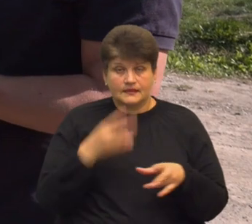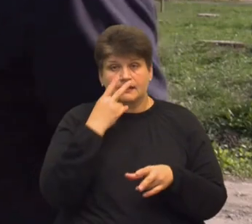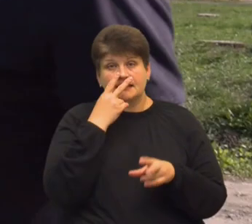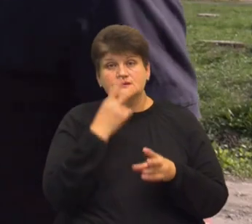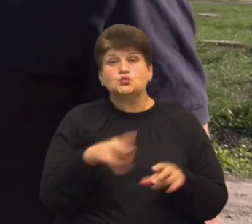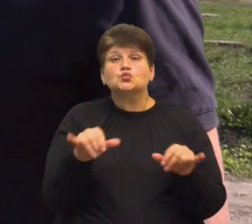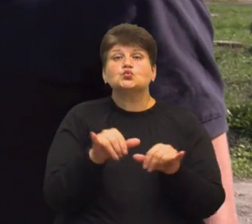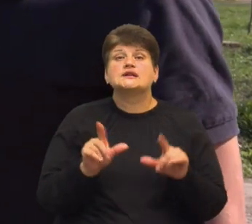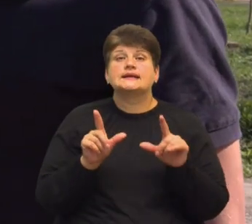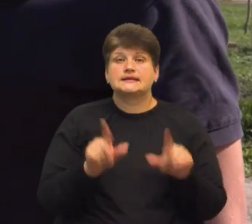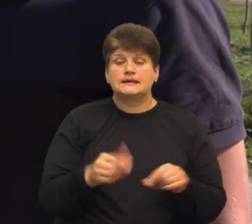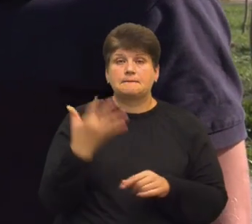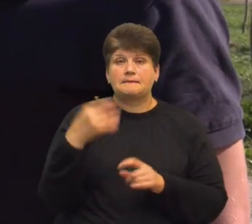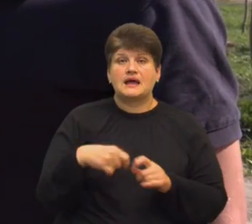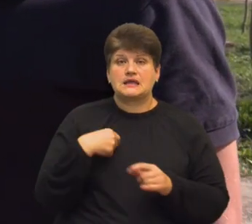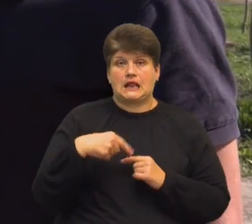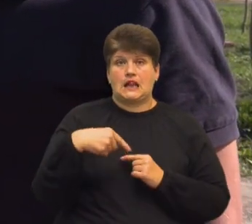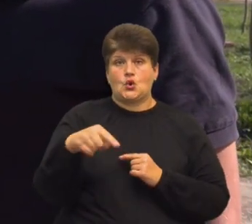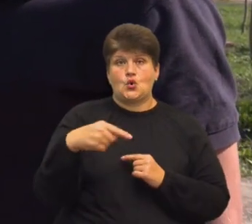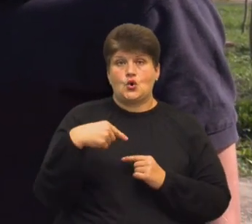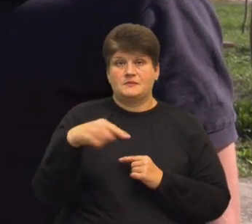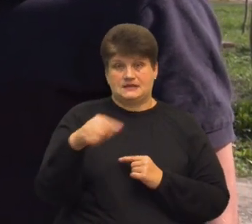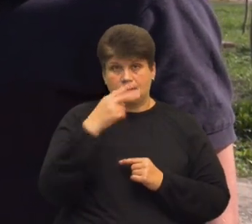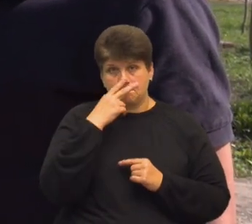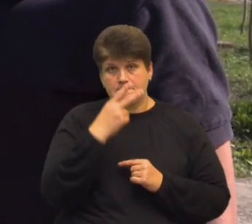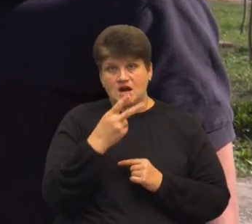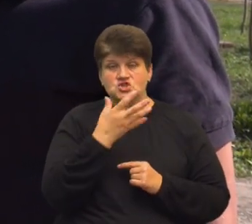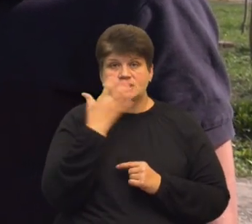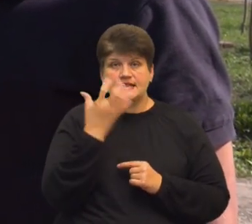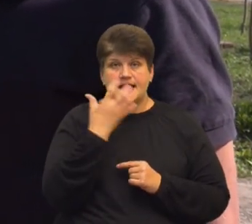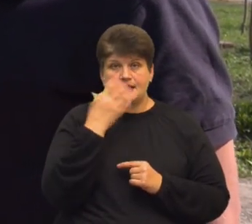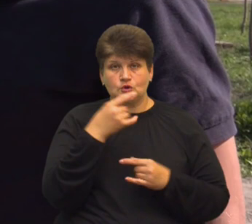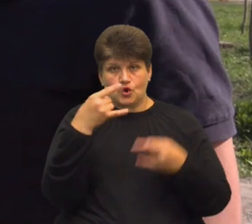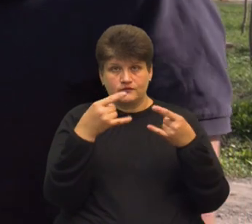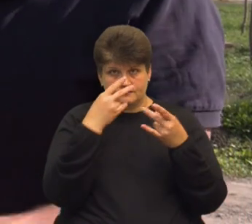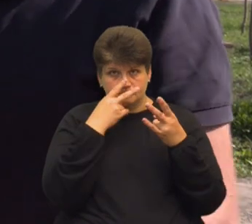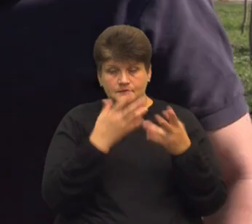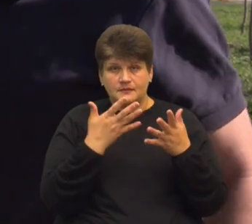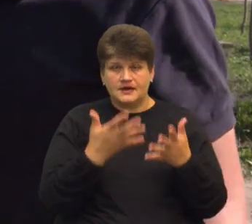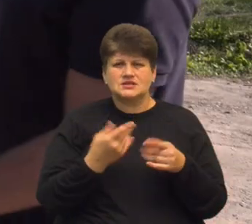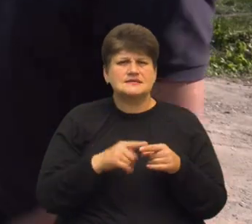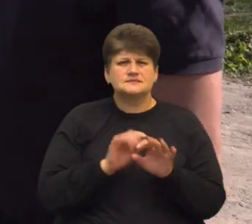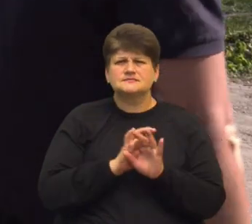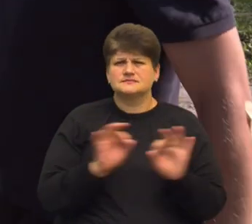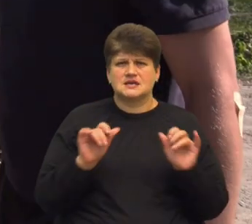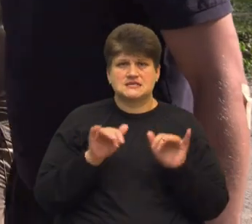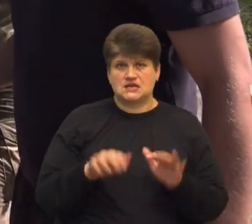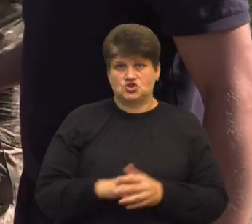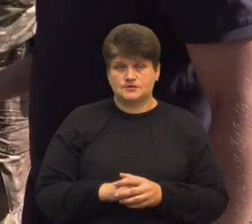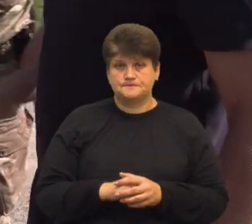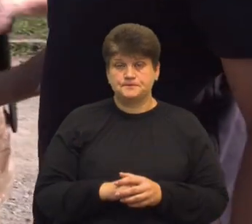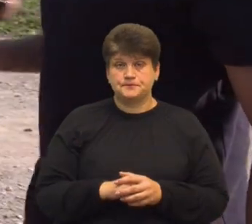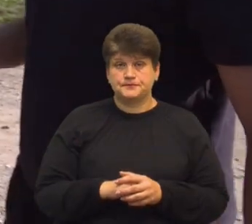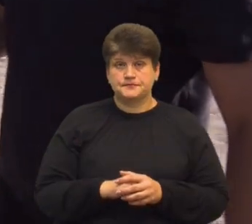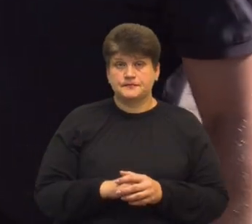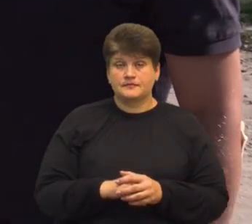куди вони їдуть. П'ять кілометрів воно бачить тепловізор, тобто хлопці, це дуже прекрасна річ. Це є теж